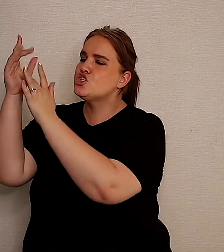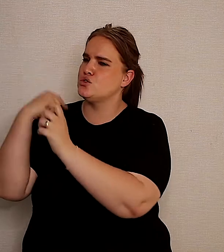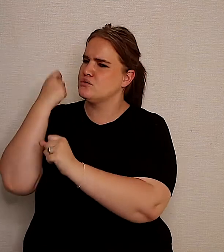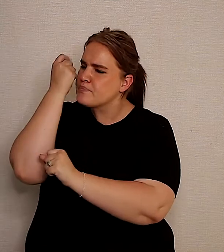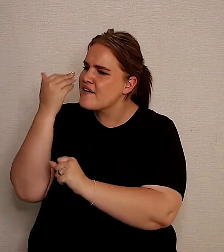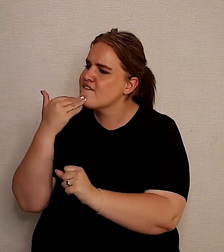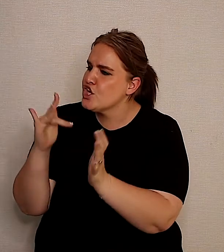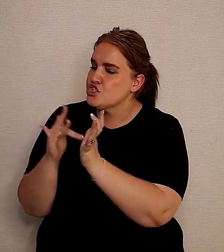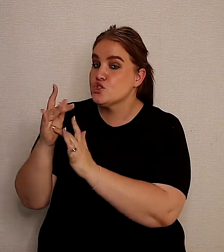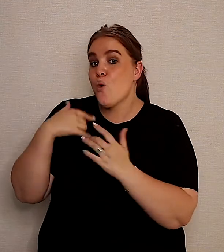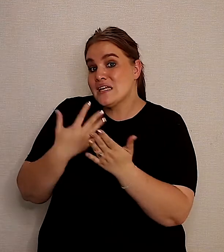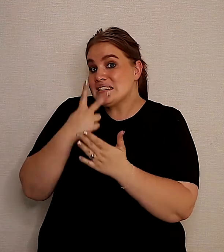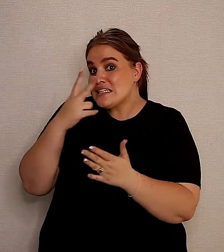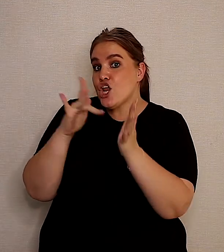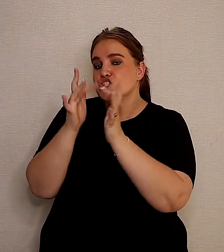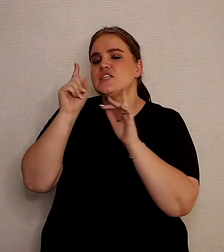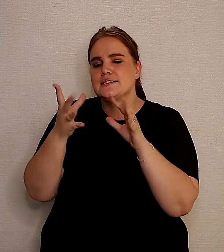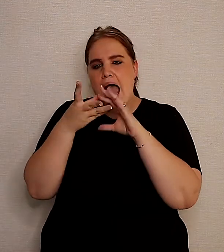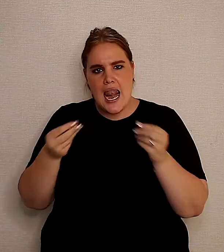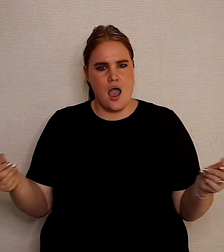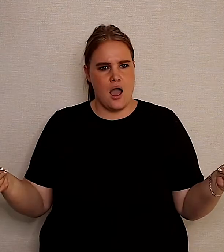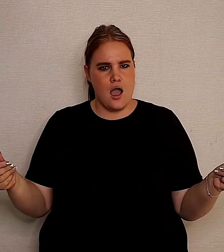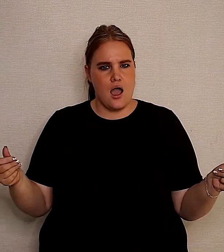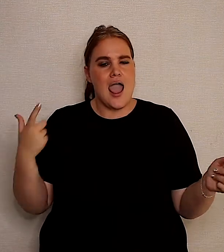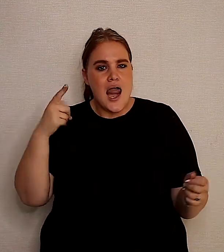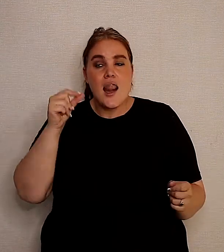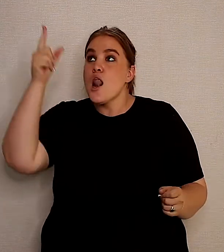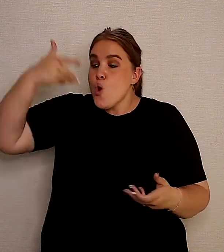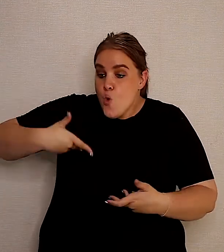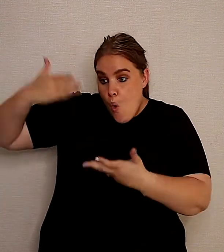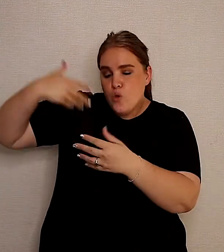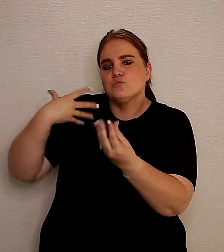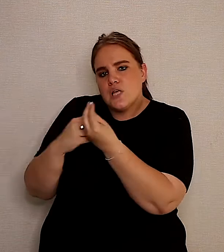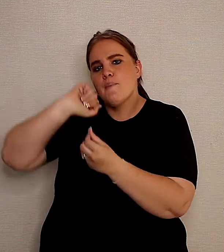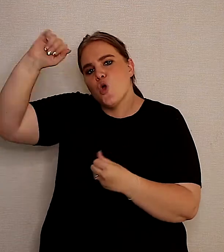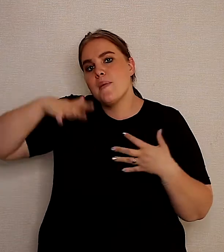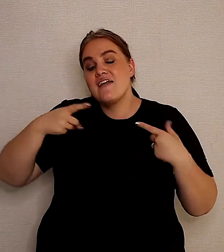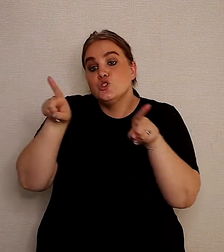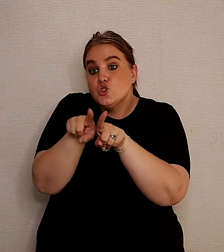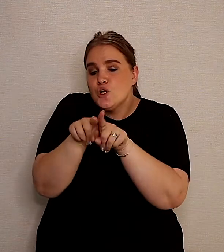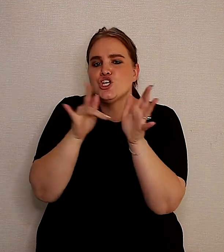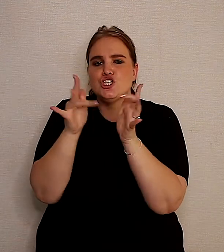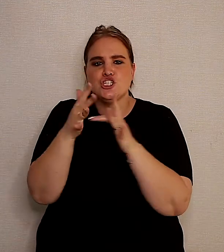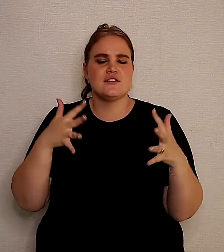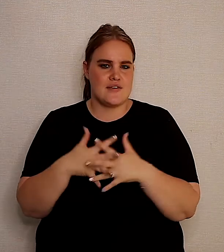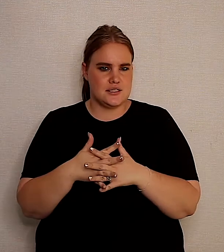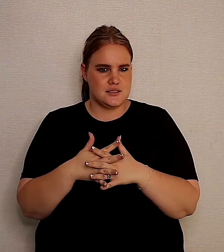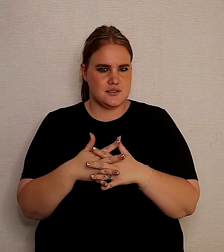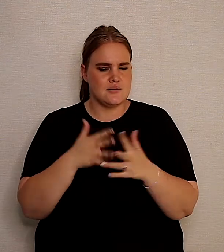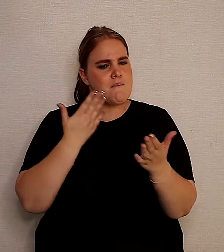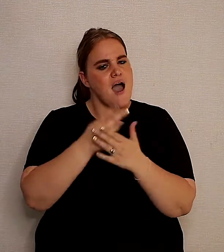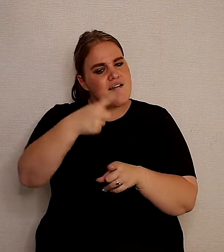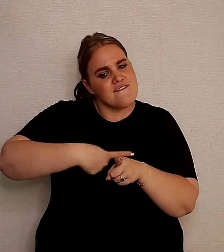ontdek in wie hy is, gaan ons sê, hy is heilig. En hy nooi my en jou uit om saam met hom te leef en soos hy te word en dis hy heilig